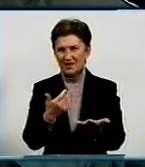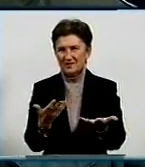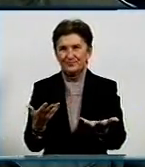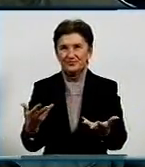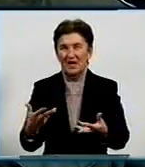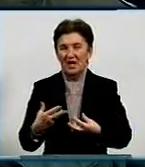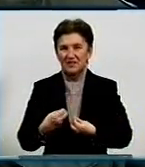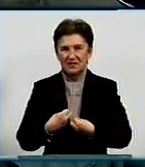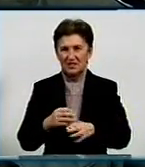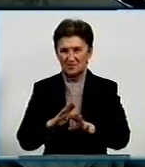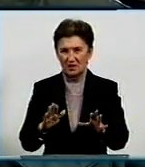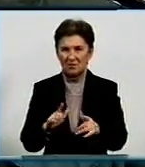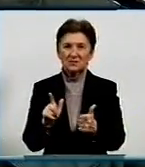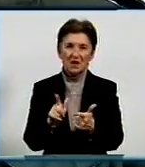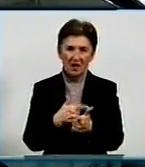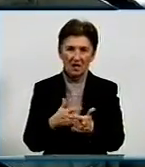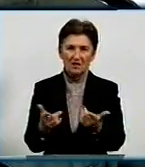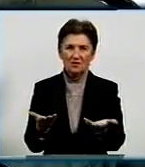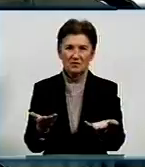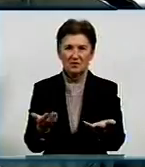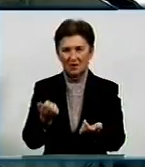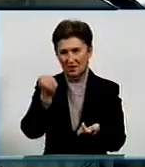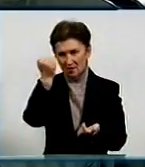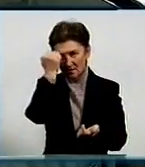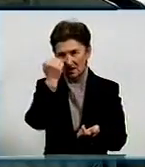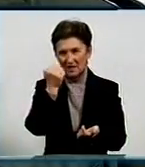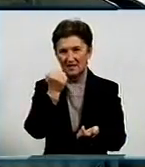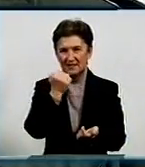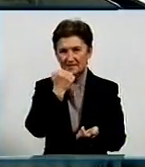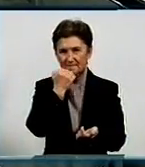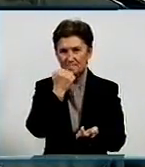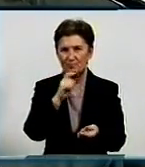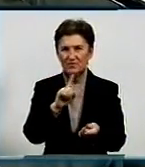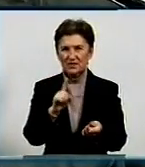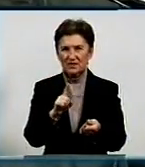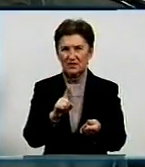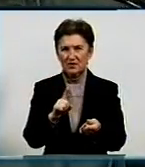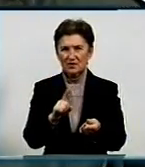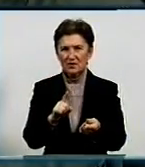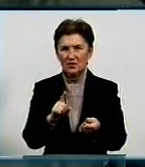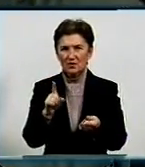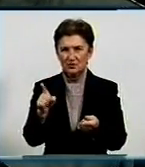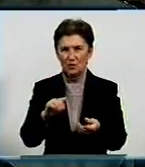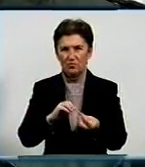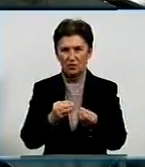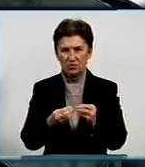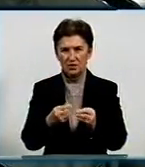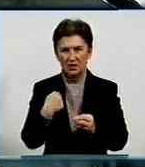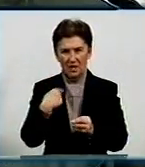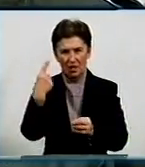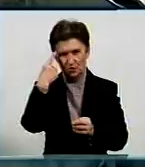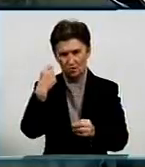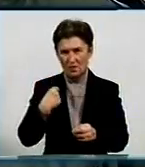свято, але ж дякувати, що відреагували на цю їхню проблему. Я думаю, що бійцям буде